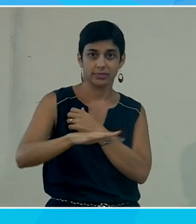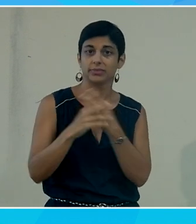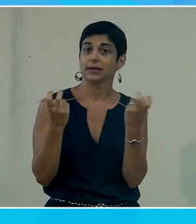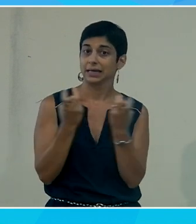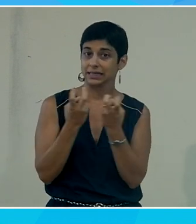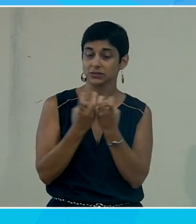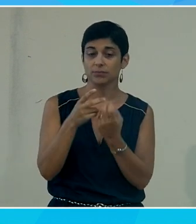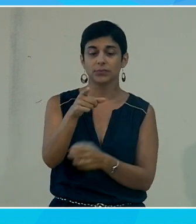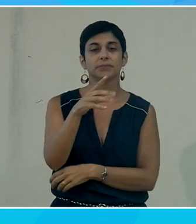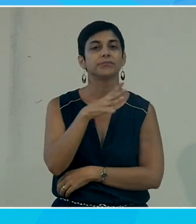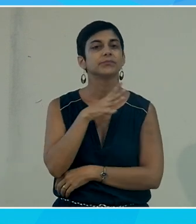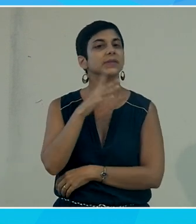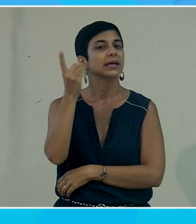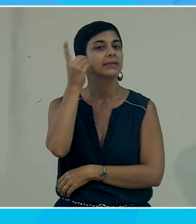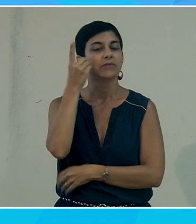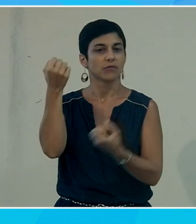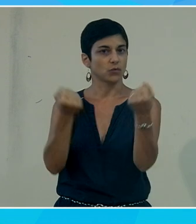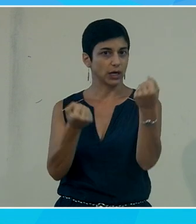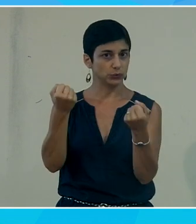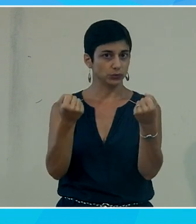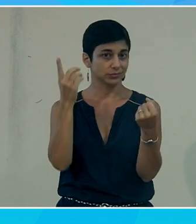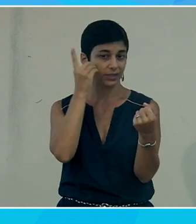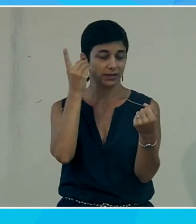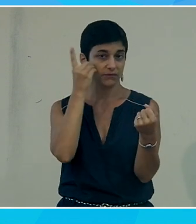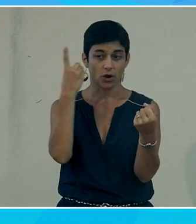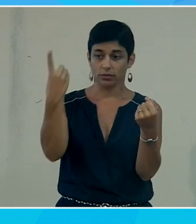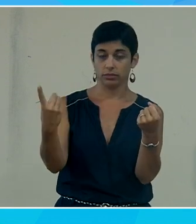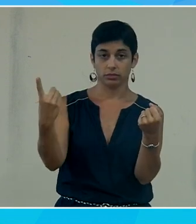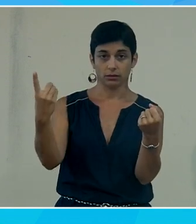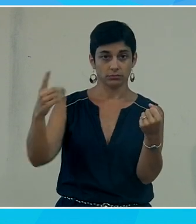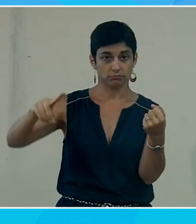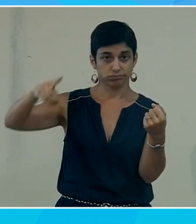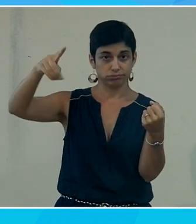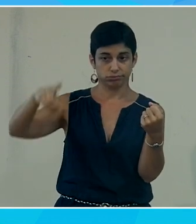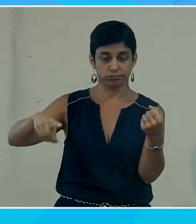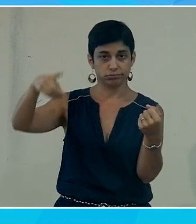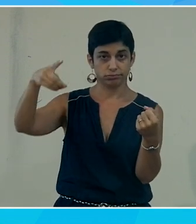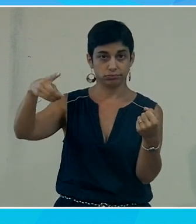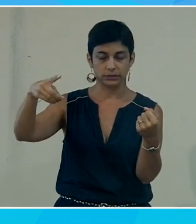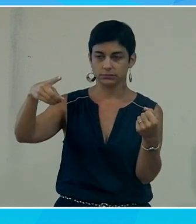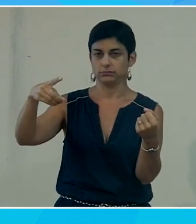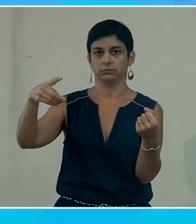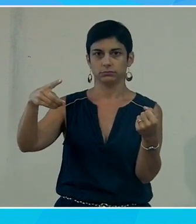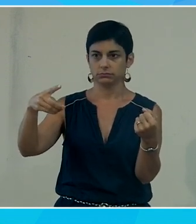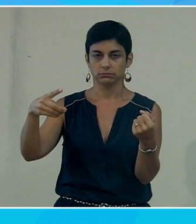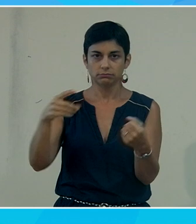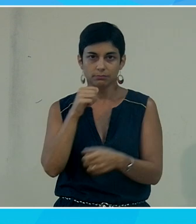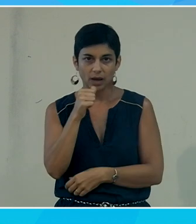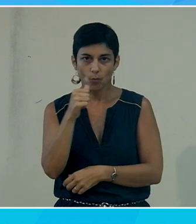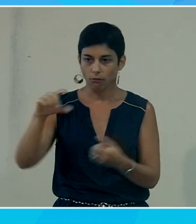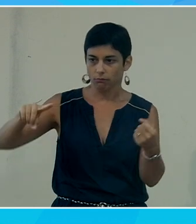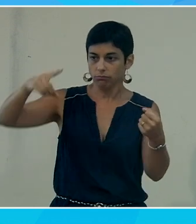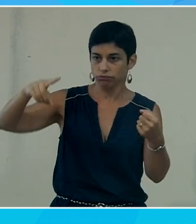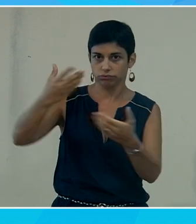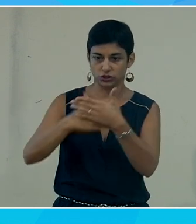vous avez un téléphone vous êtes dans une voiture le téléphone sonne c'est une très mauvaise idée que le téléphone sonne dans une voiture